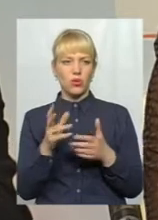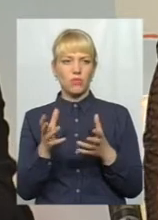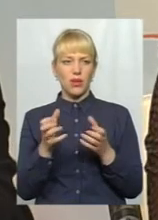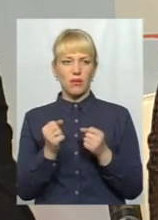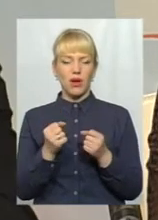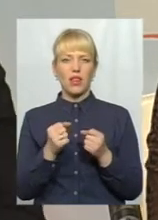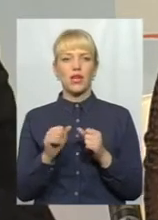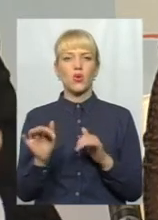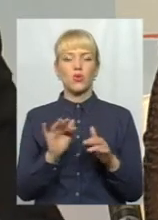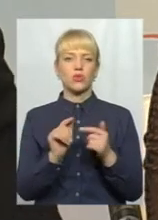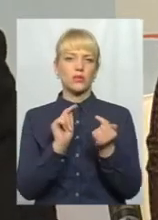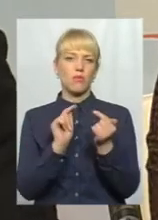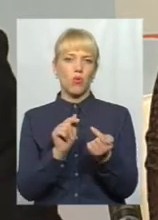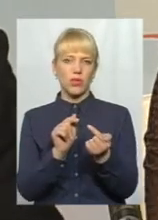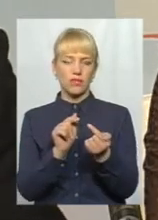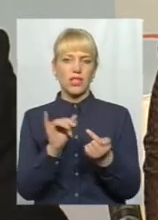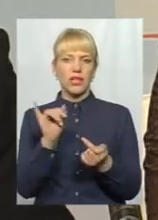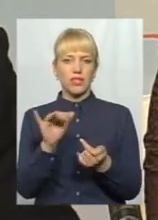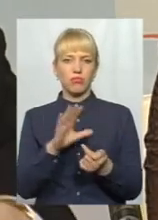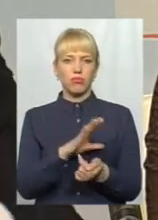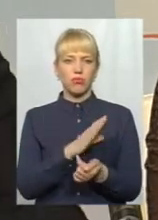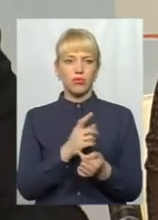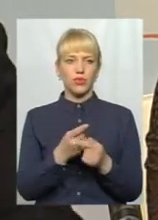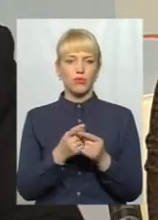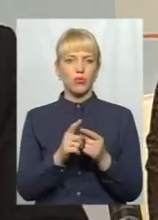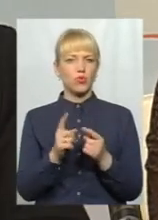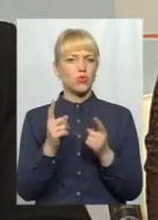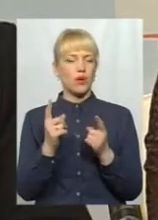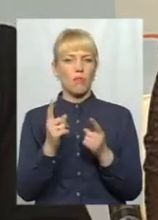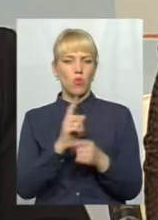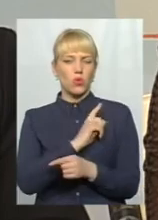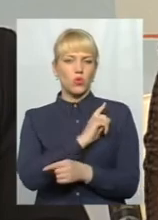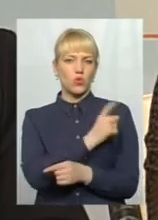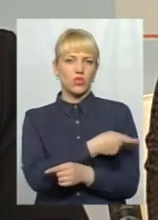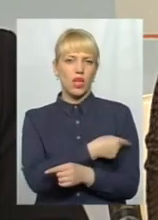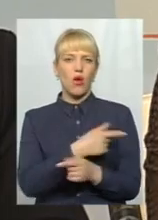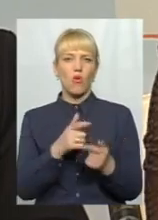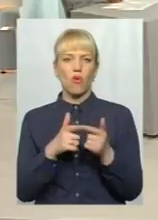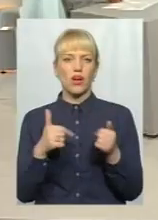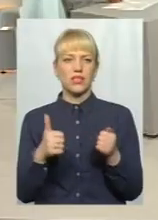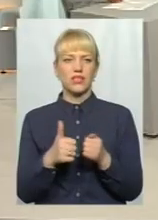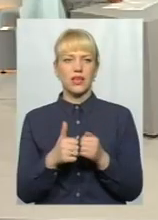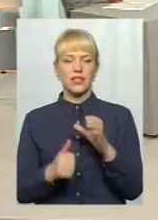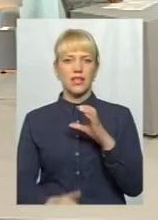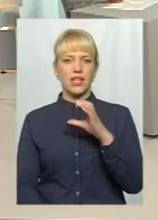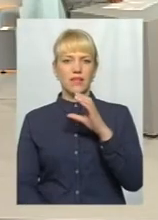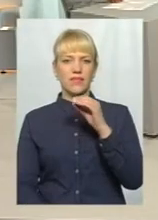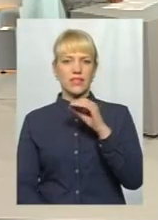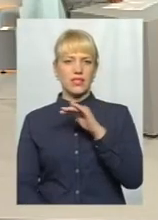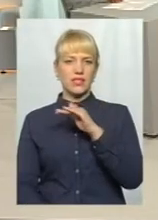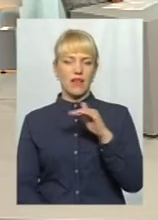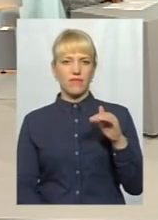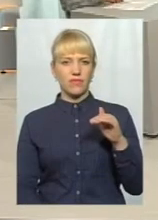рух спроти цього. Ну і тоді був дуже потужна організація СЕФ в